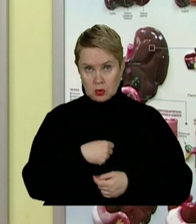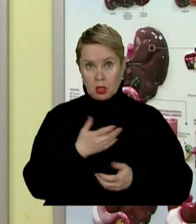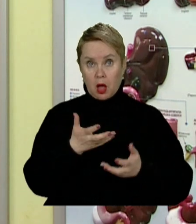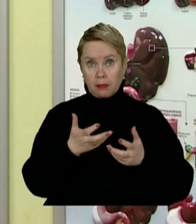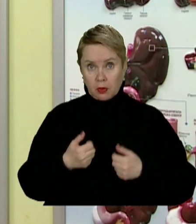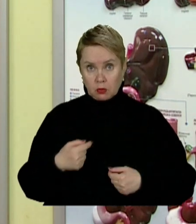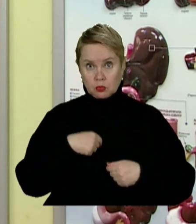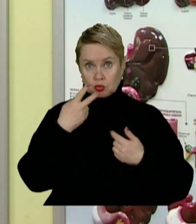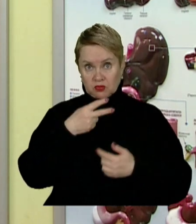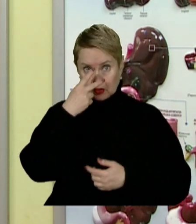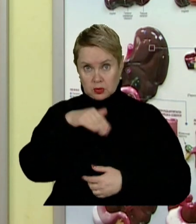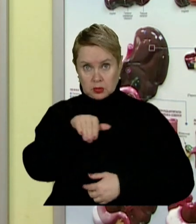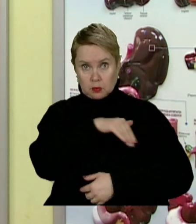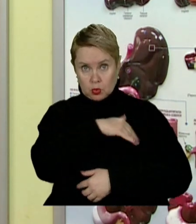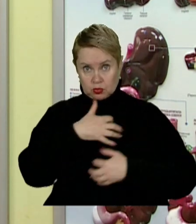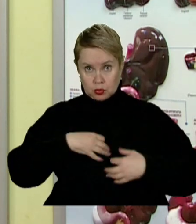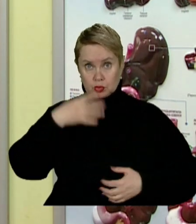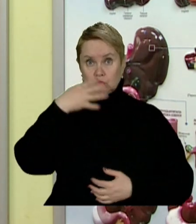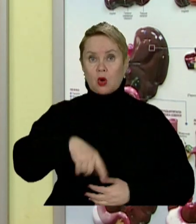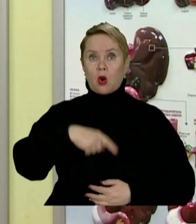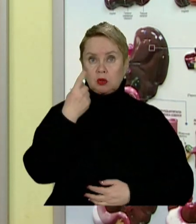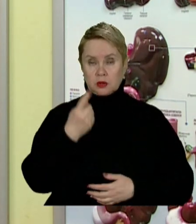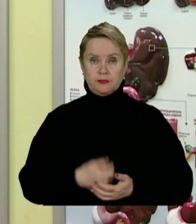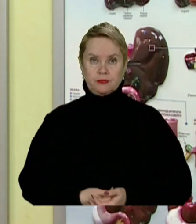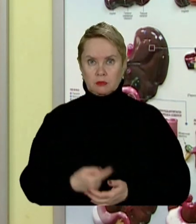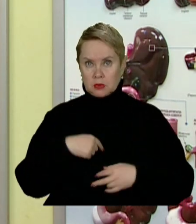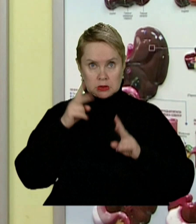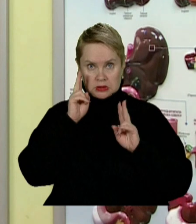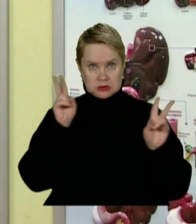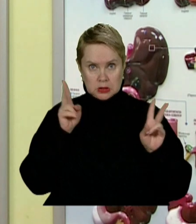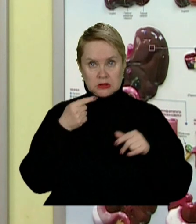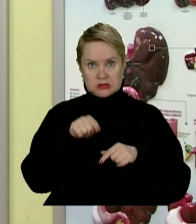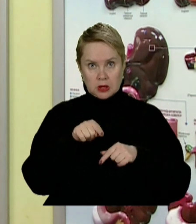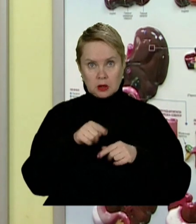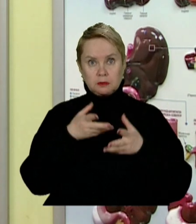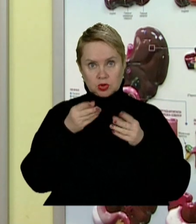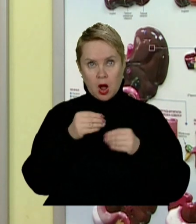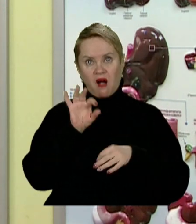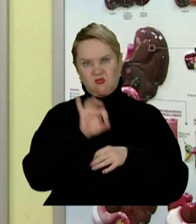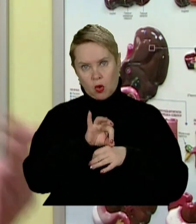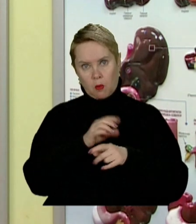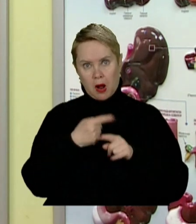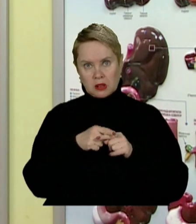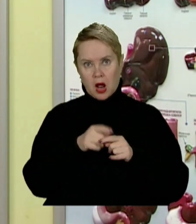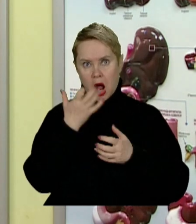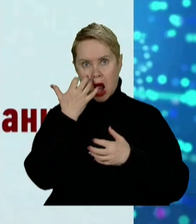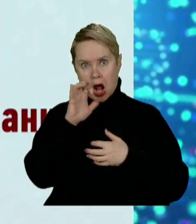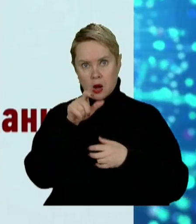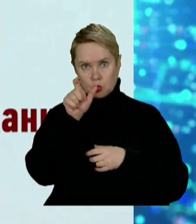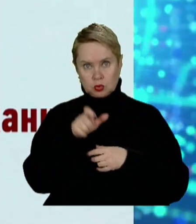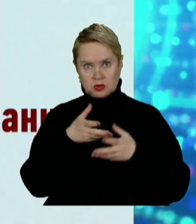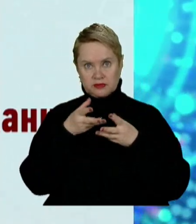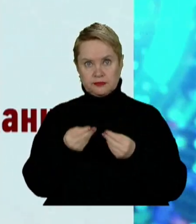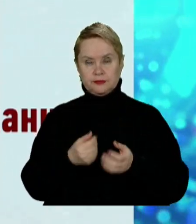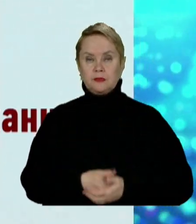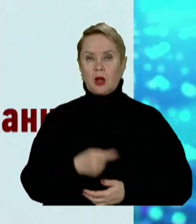прийомі вже температура у тварини 41. І ми не знаємо, це спричинила хвороба або це спричинила людина.